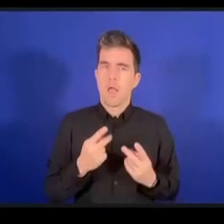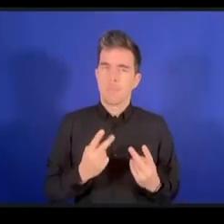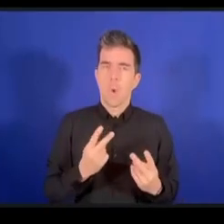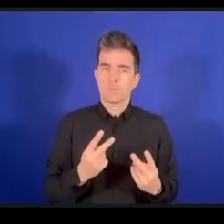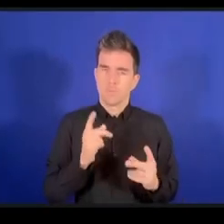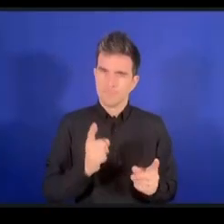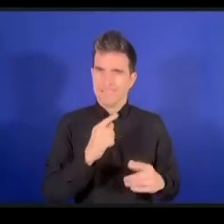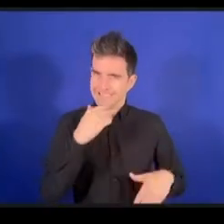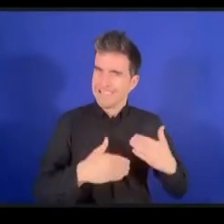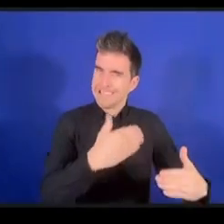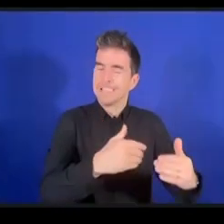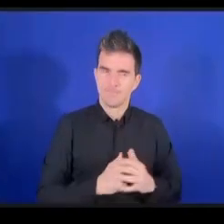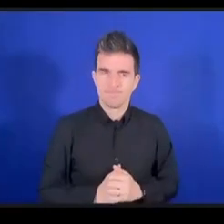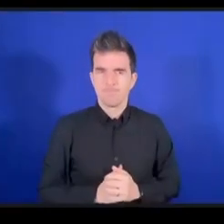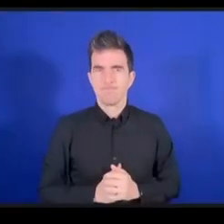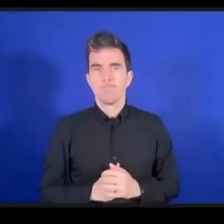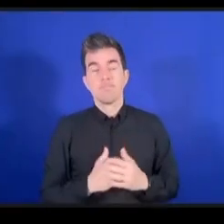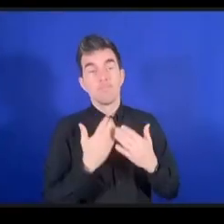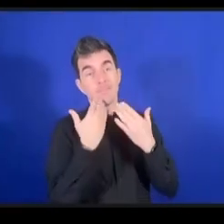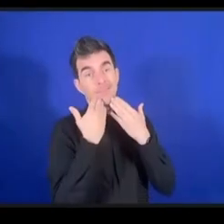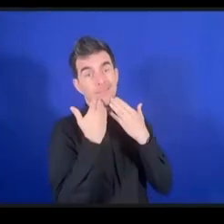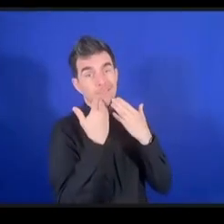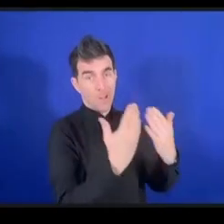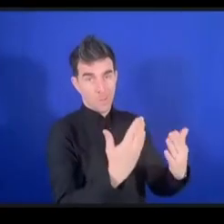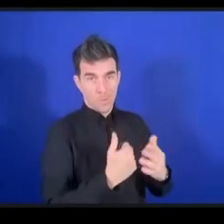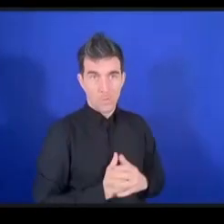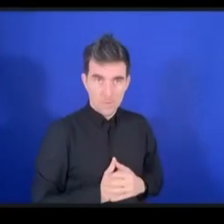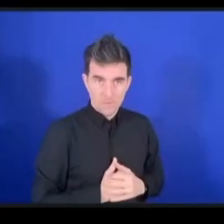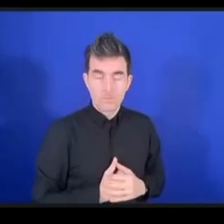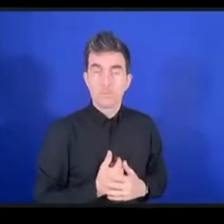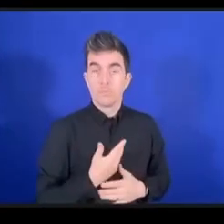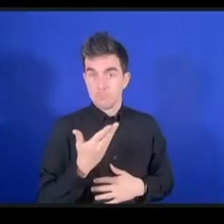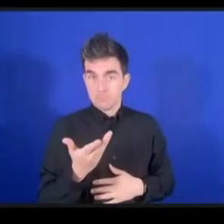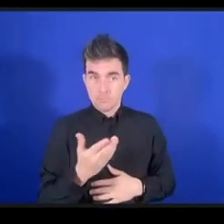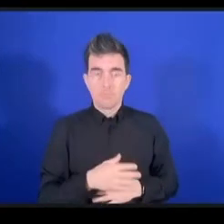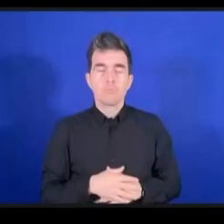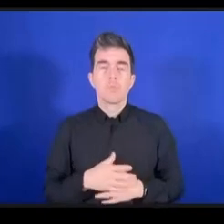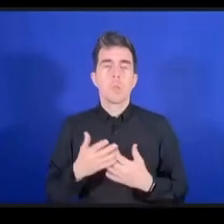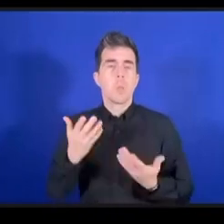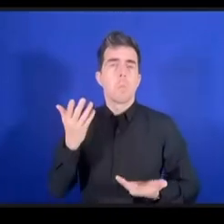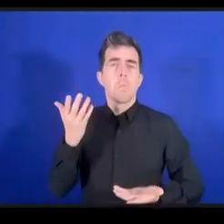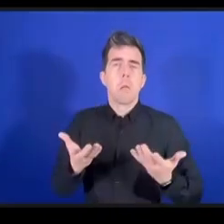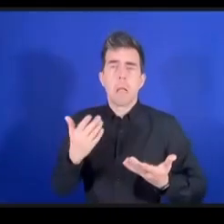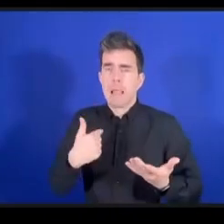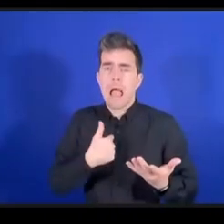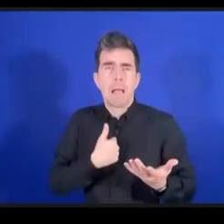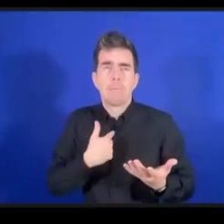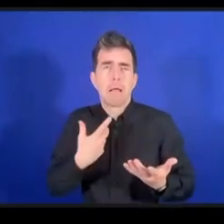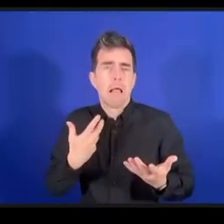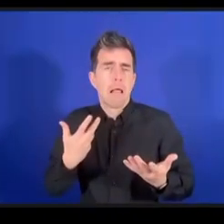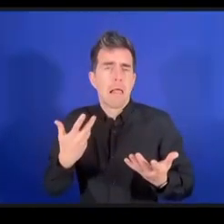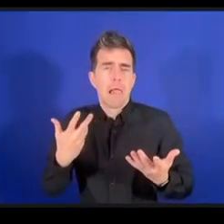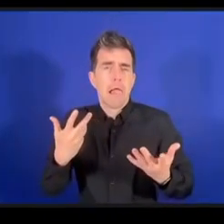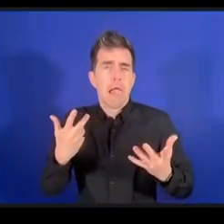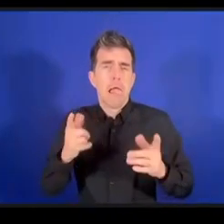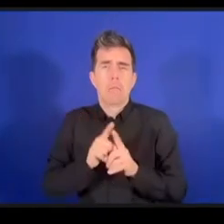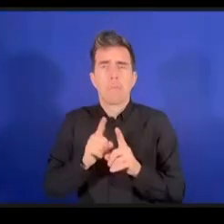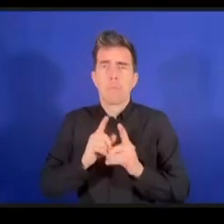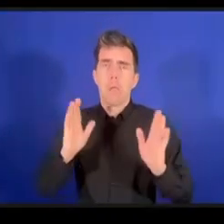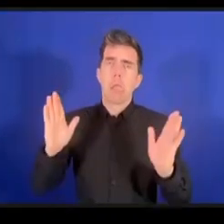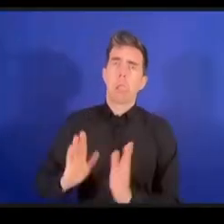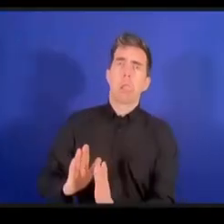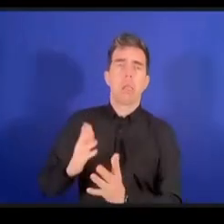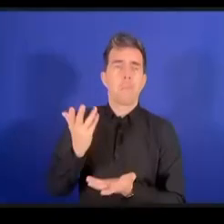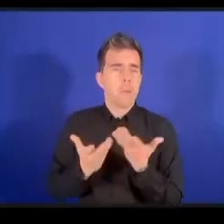قد أكون في غاية التبسيط ولكن أنظر إلى الاتفاق الرقم